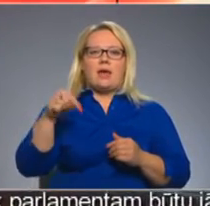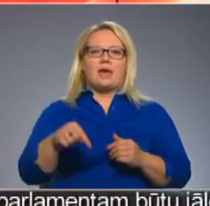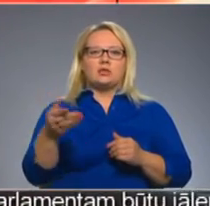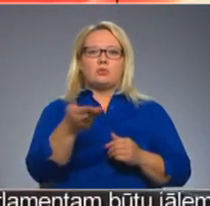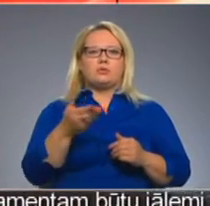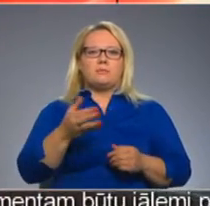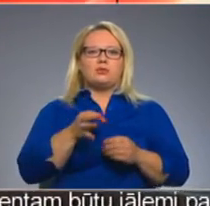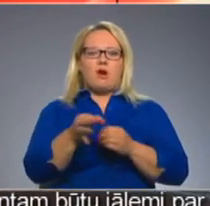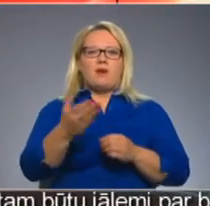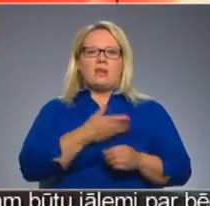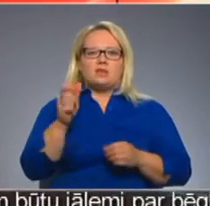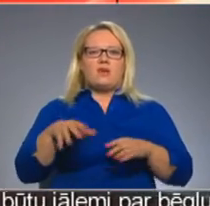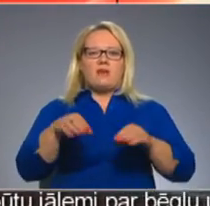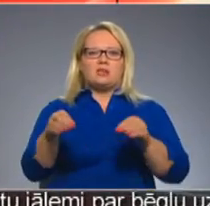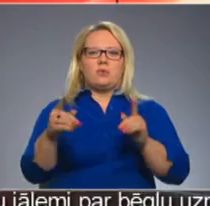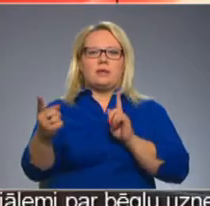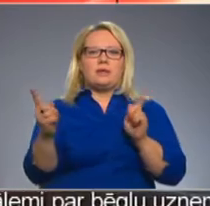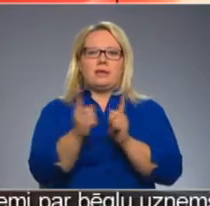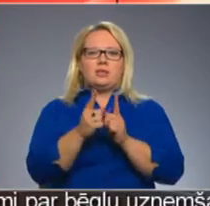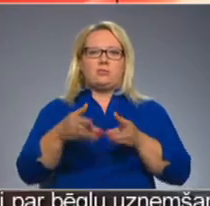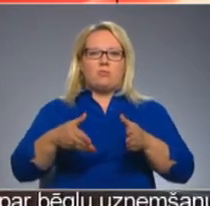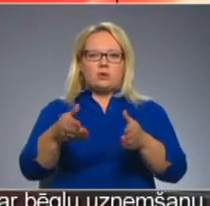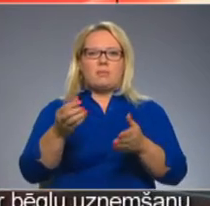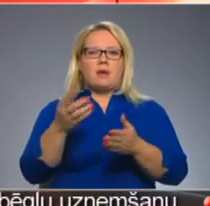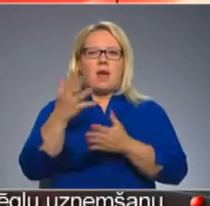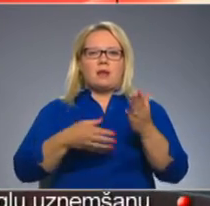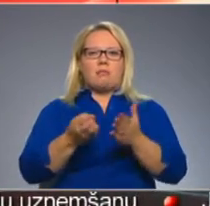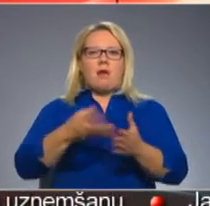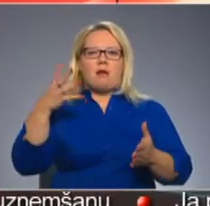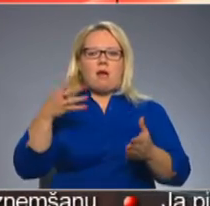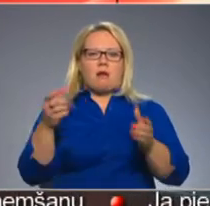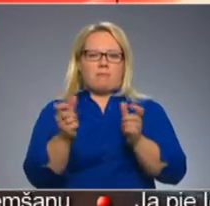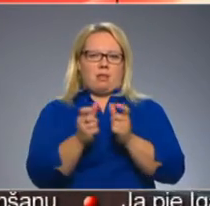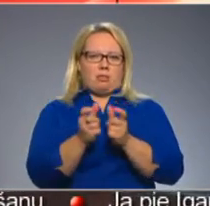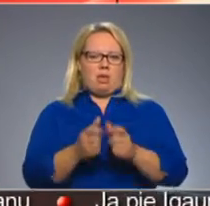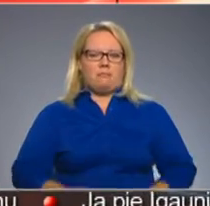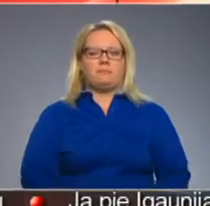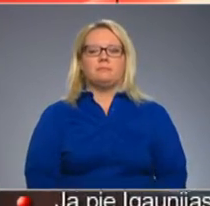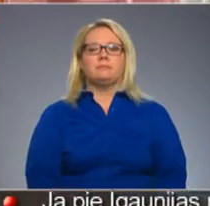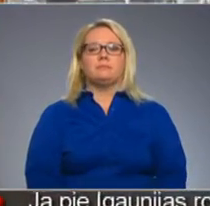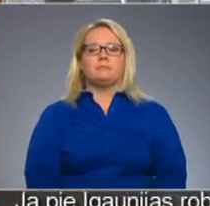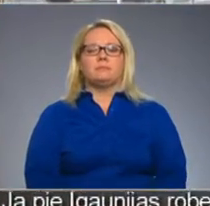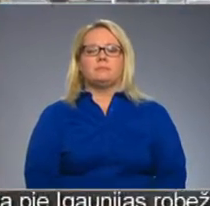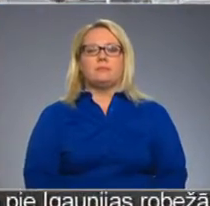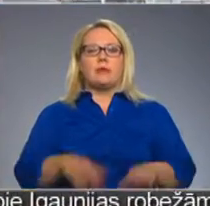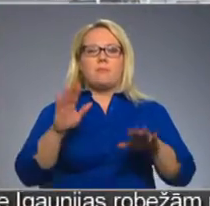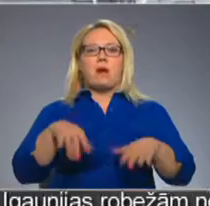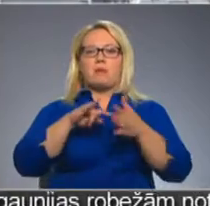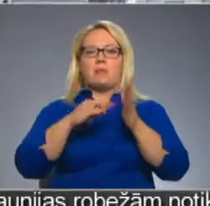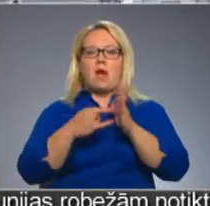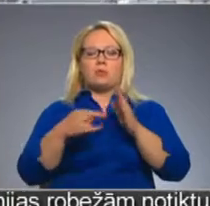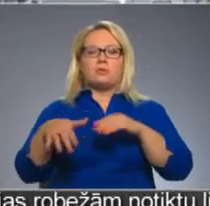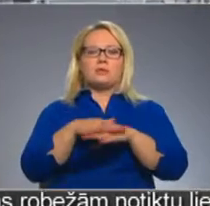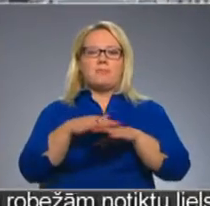Autotransporta direkcija Jārēķinās ar dārgākām biļetēm, turpina Haispots televīzija. Par plānoto